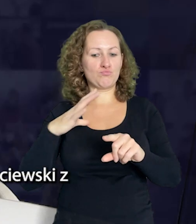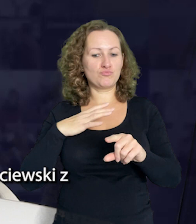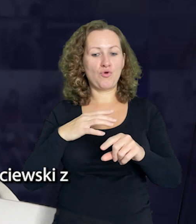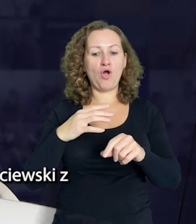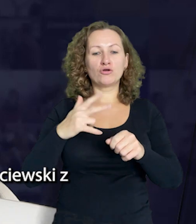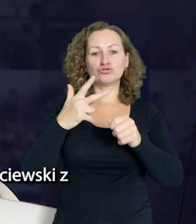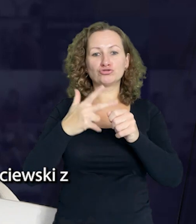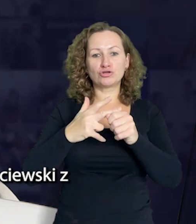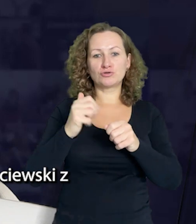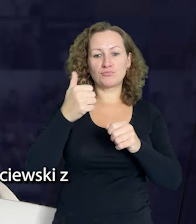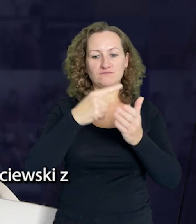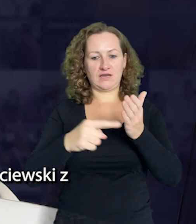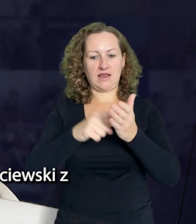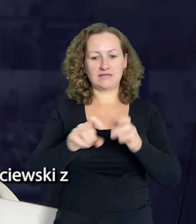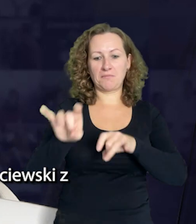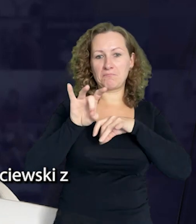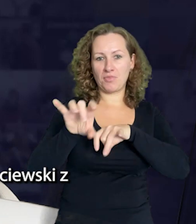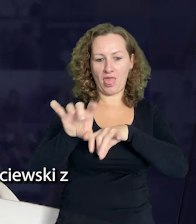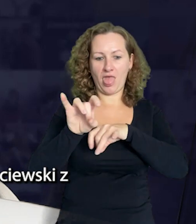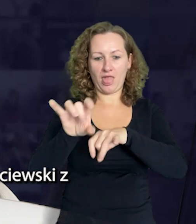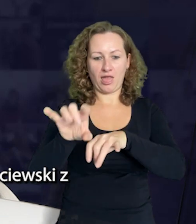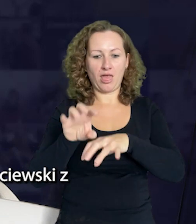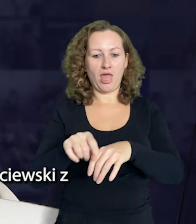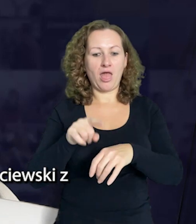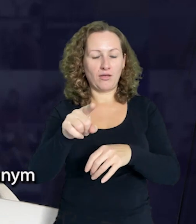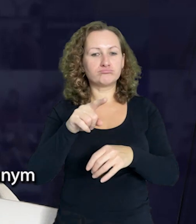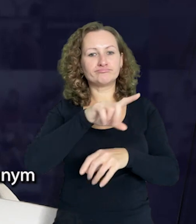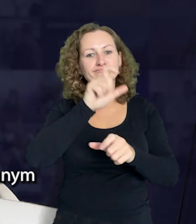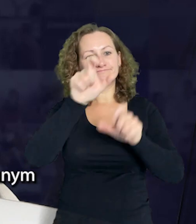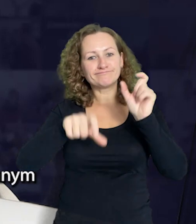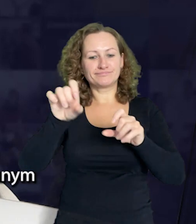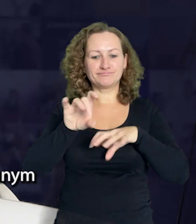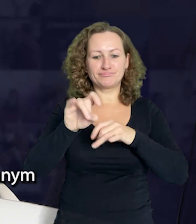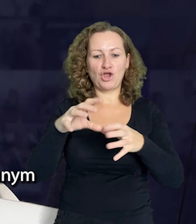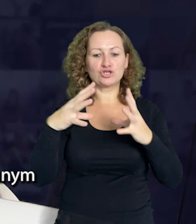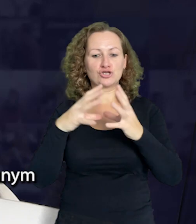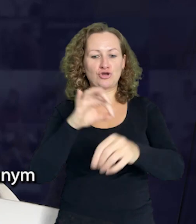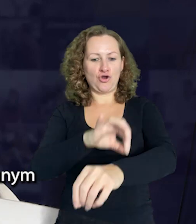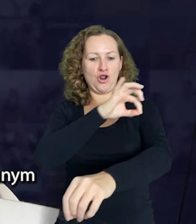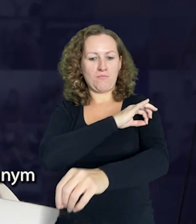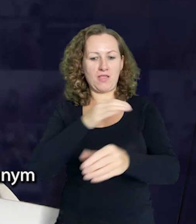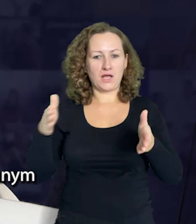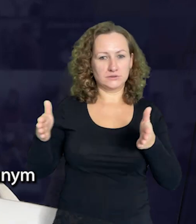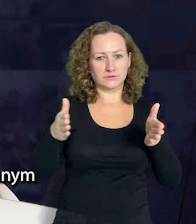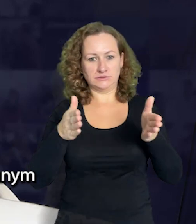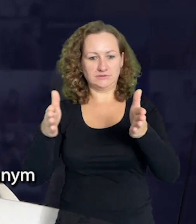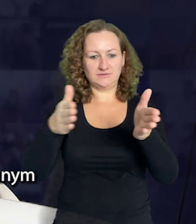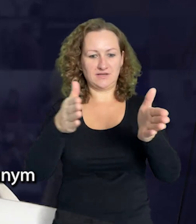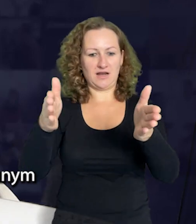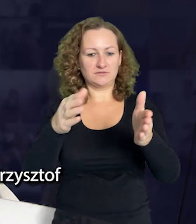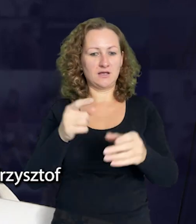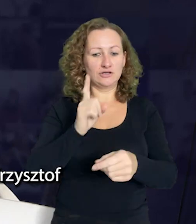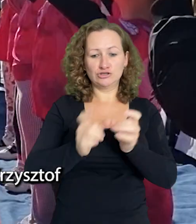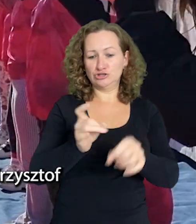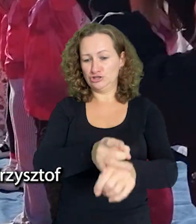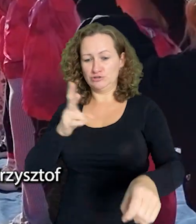8 października w naszym mieście odbył się 31. bieg Kociewski z Polfarmą. Uczestnicy pokonali 10-kilometrową trasę z ogromnym zaangażowaniem